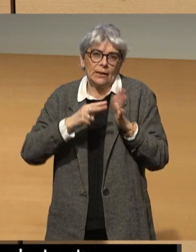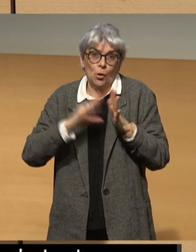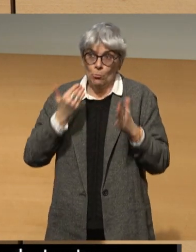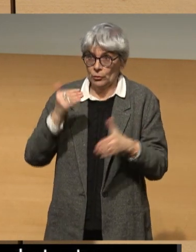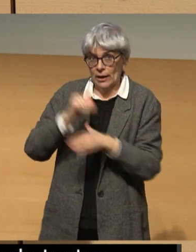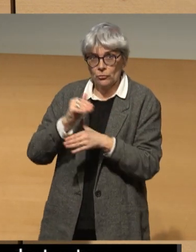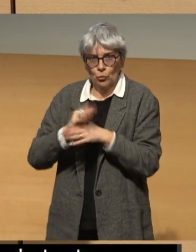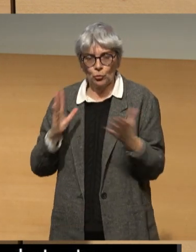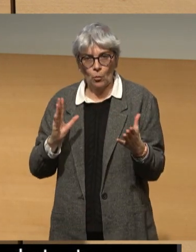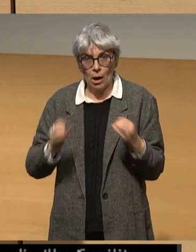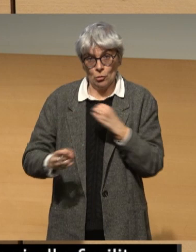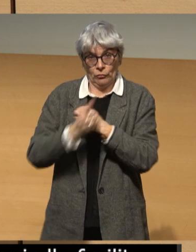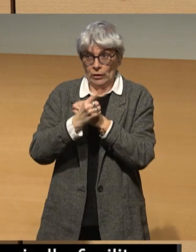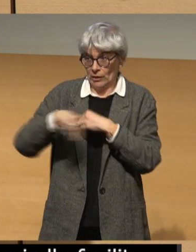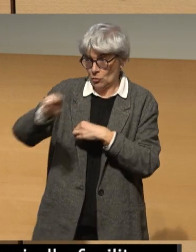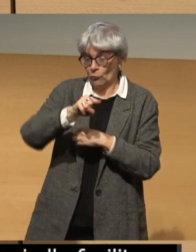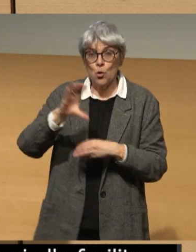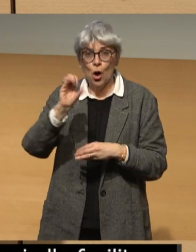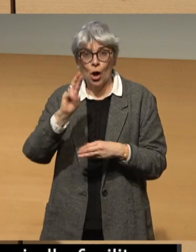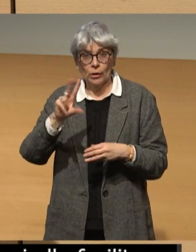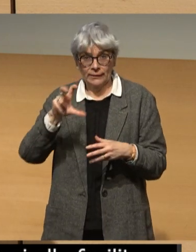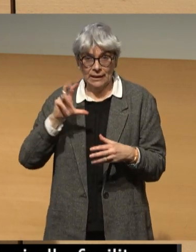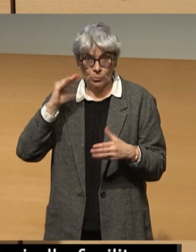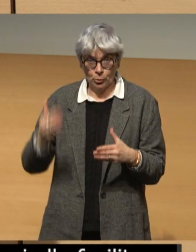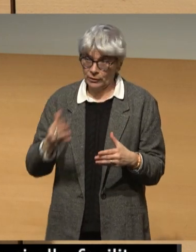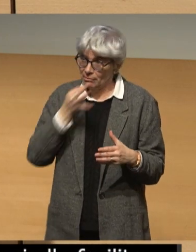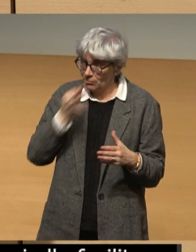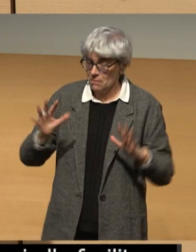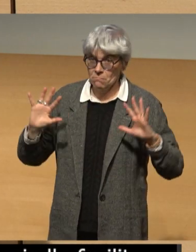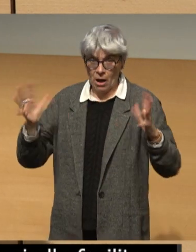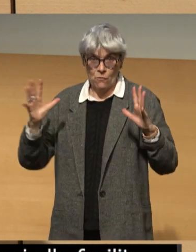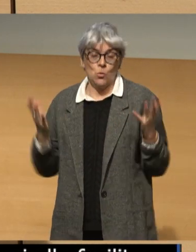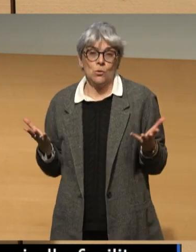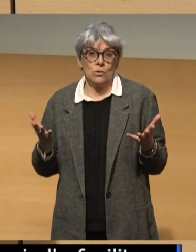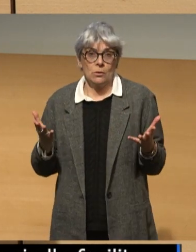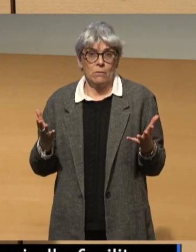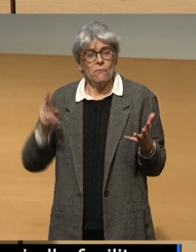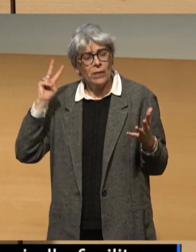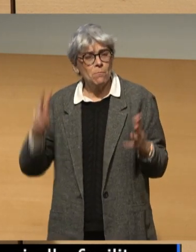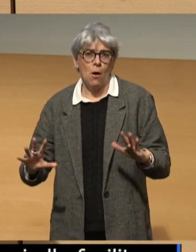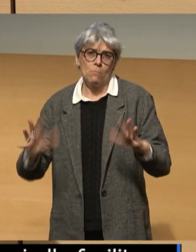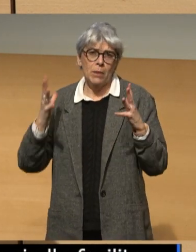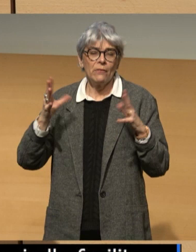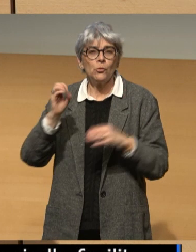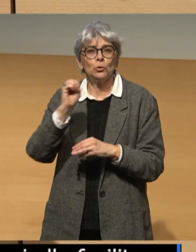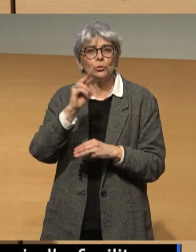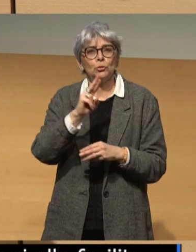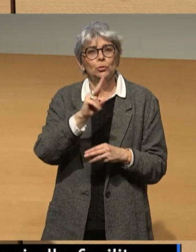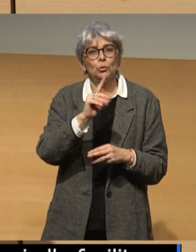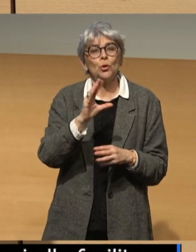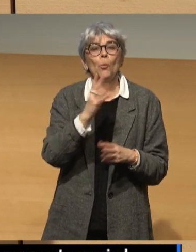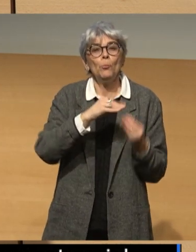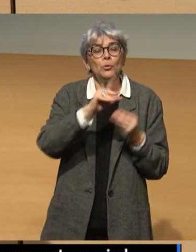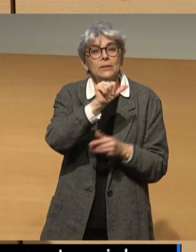soir, le sens de l'innovation c'est vous, c'est Cortex. Je voulais vous féliciter. Un grand bravo au studio Parologues et au